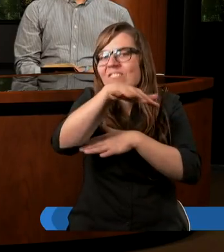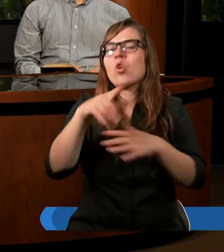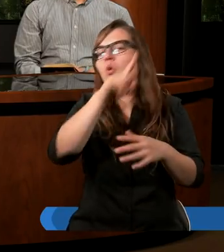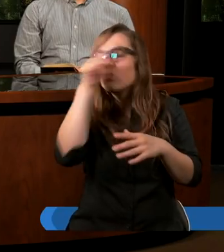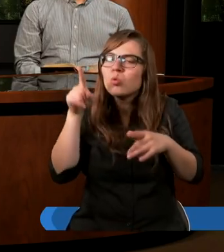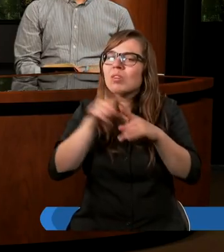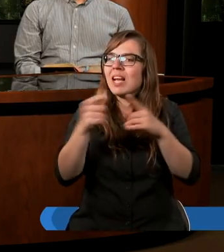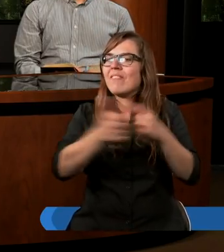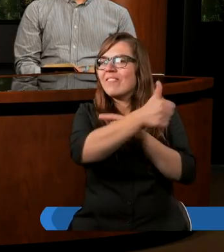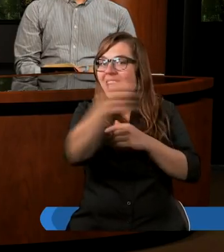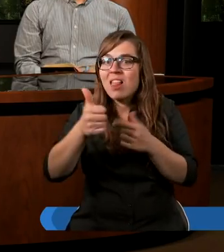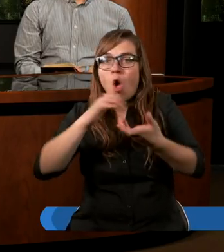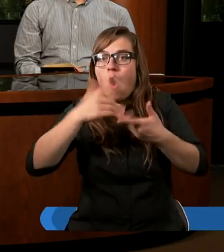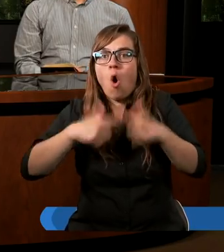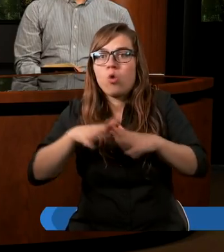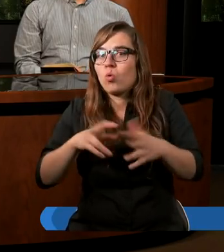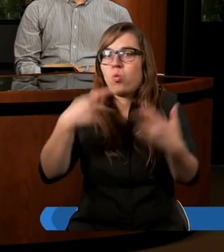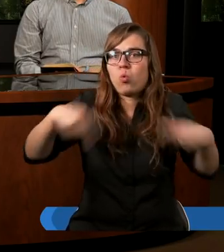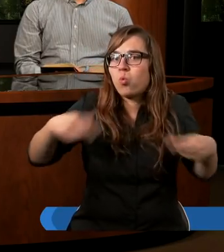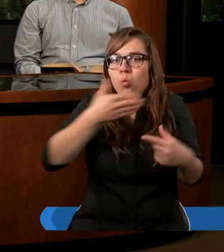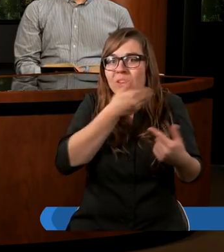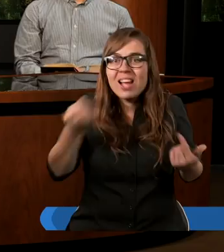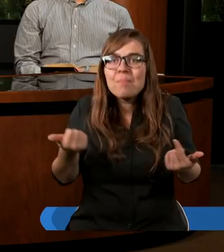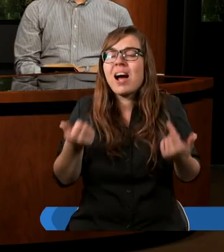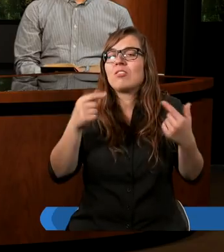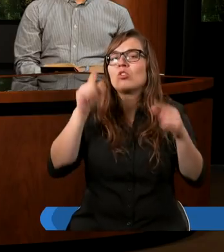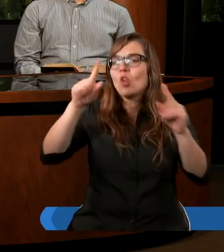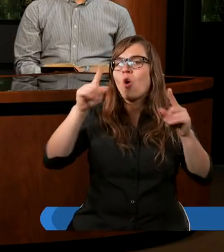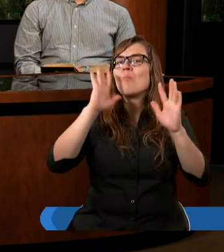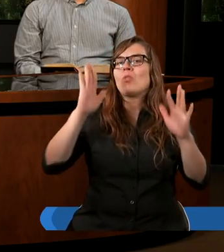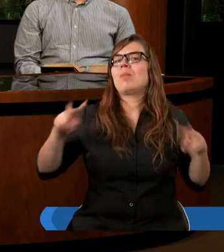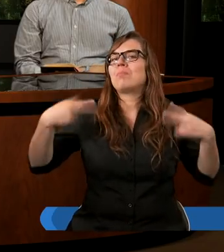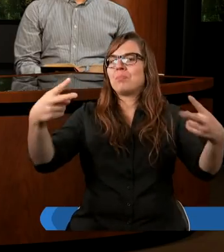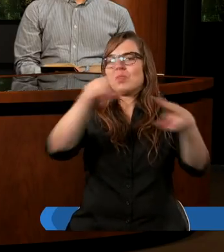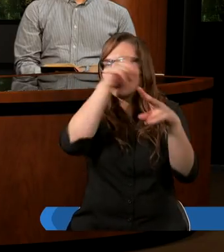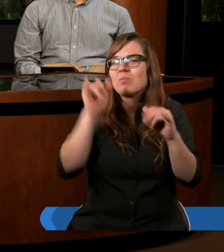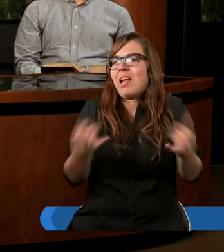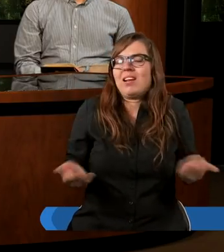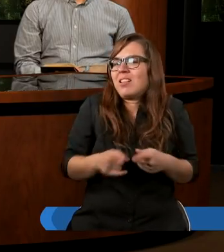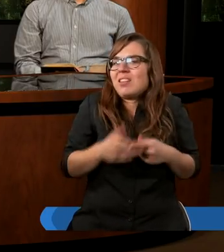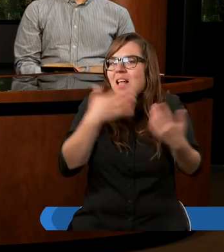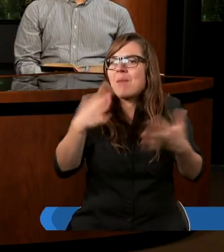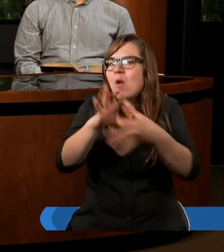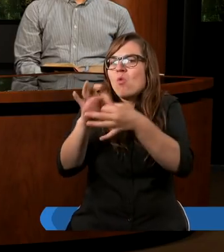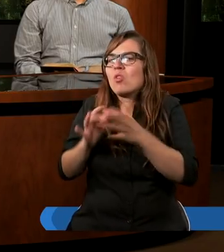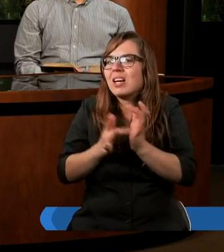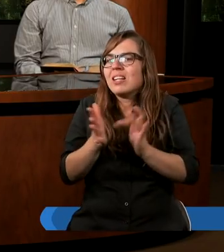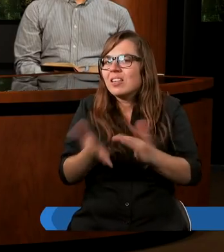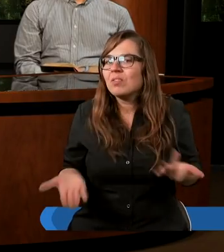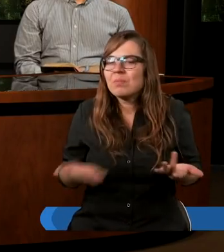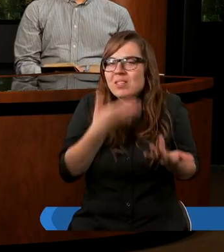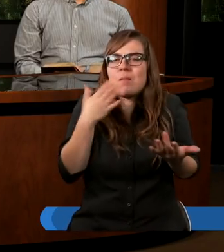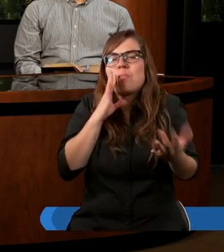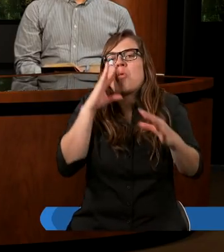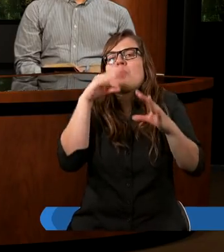Kościoła nie ma w zasadzie tutaj społeczności Chrystusowej i można powiedzieć tak samo nie ma